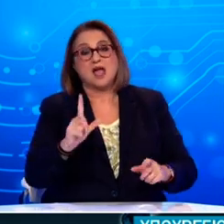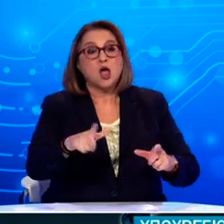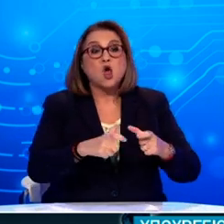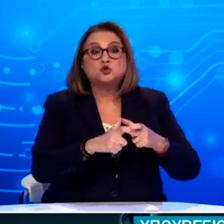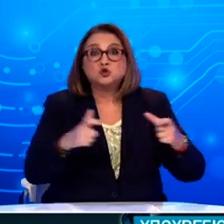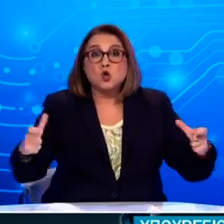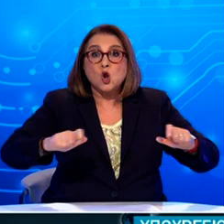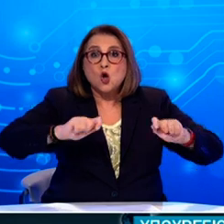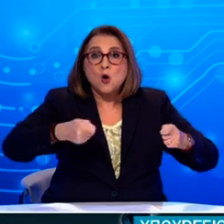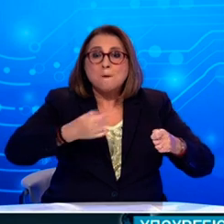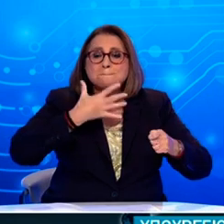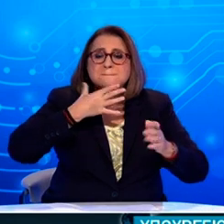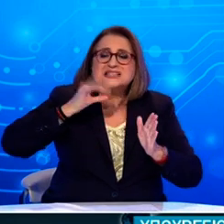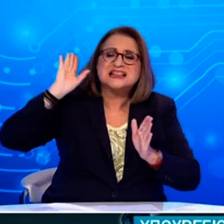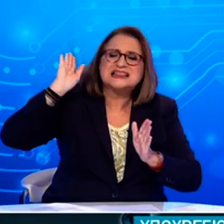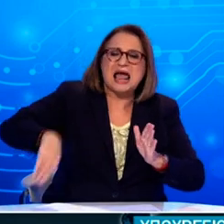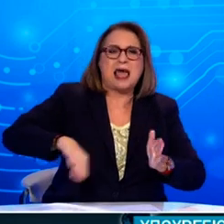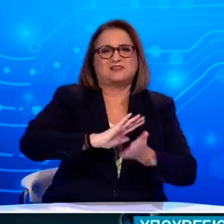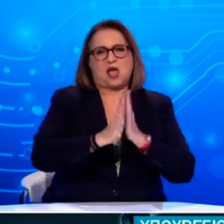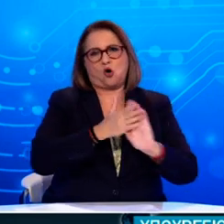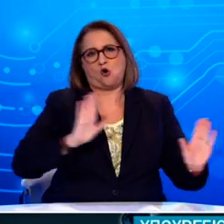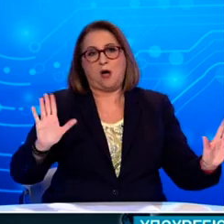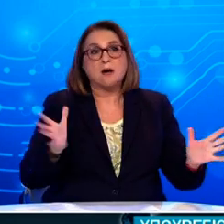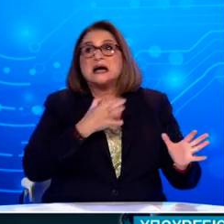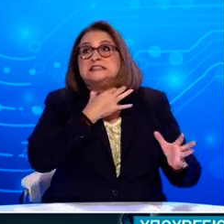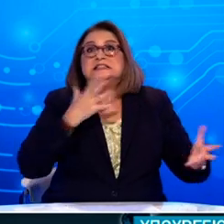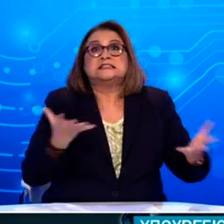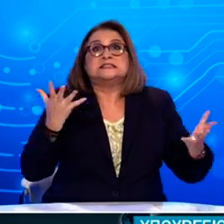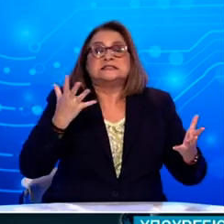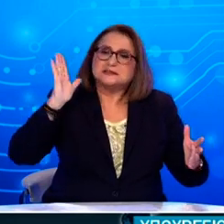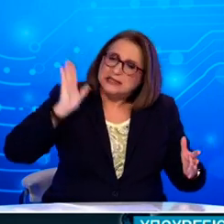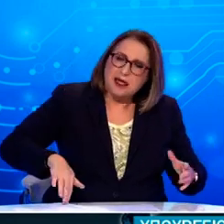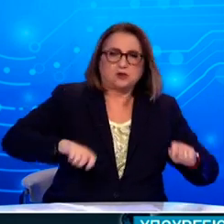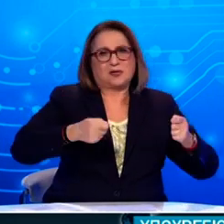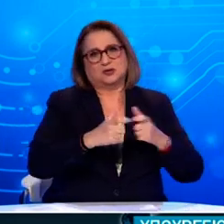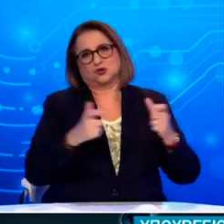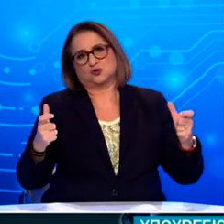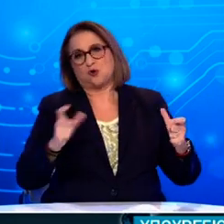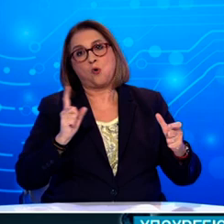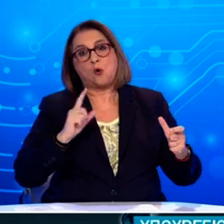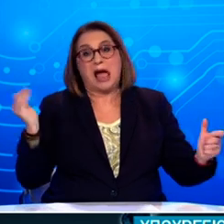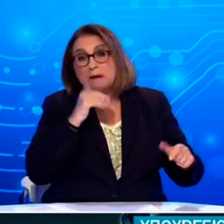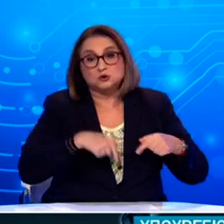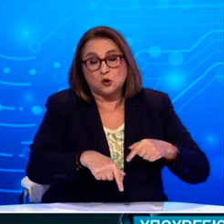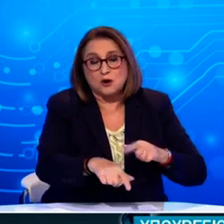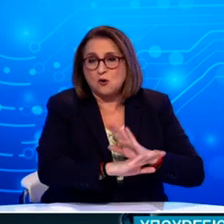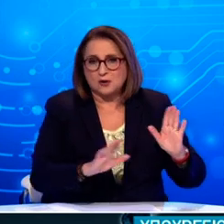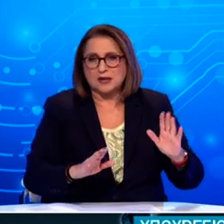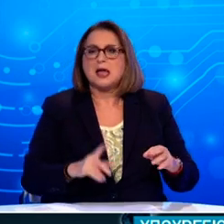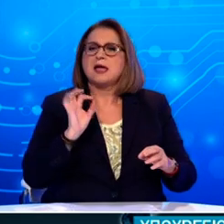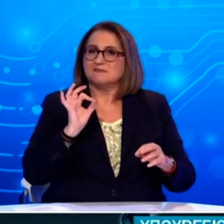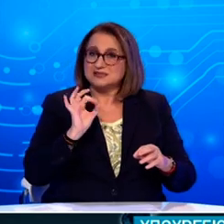Όπως γίνεται φανερό από την επιδημιολογική έκθεση του ΕΟΔΗ, το δεύτερο επιδημικό κύμα στην Ελλάδα παραμένει ανησυχητικά ενεργό με